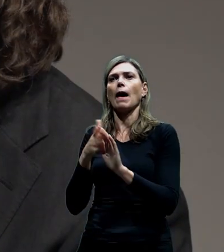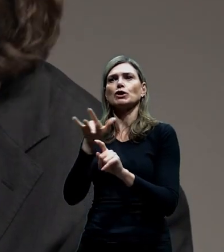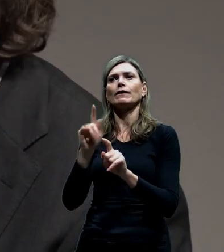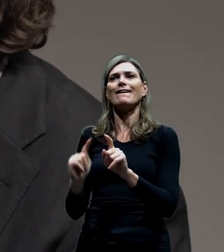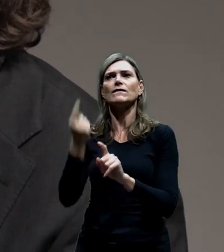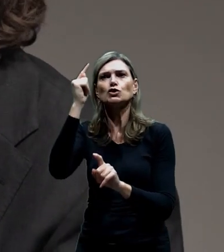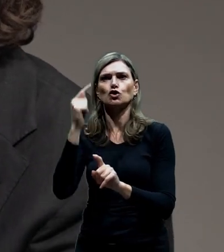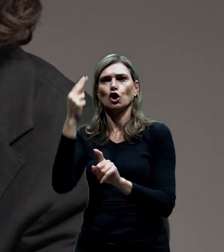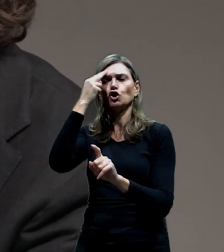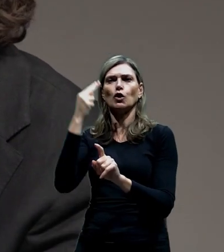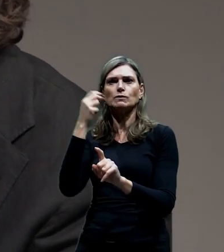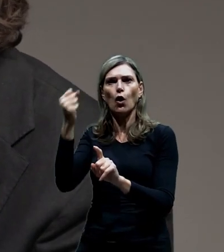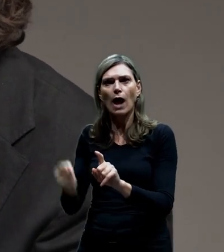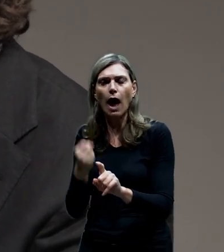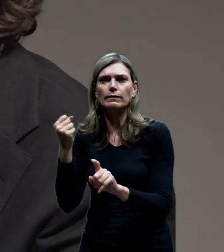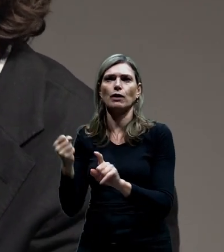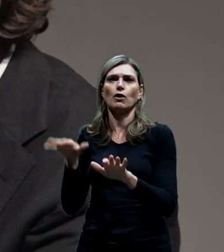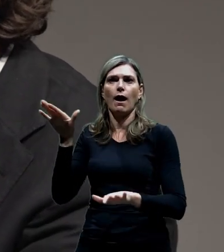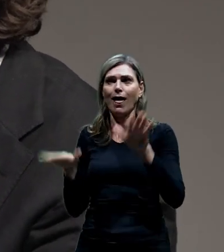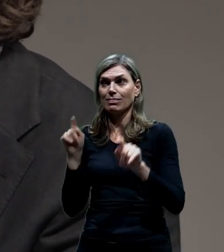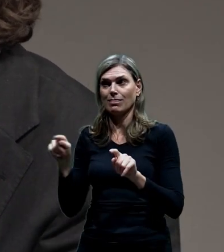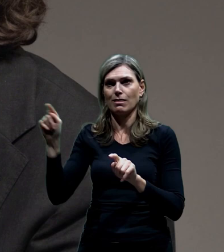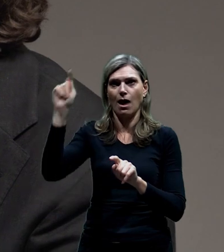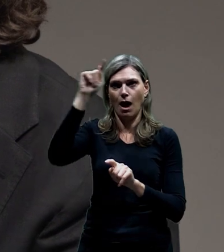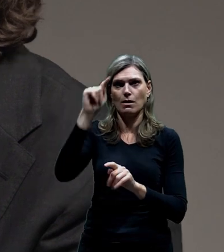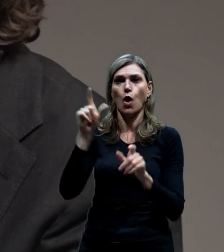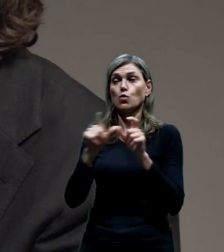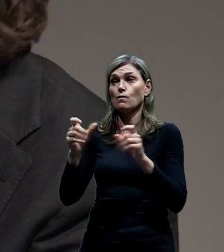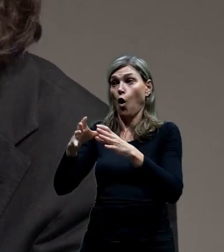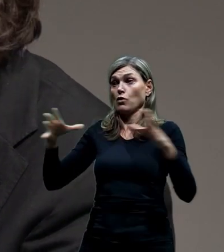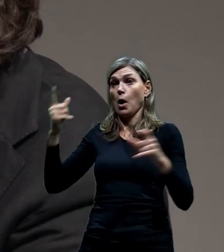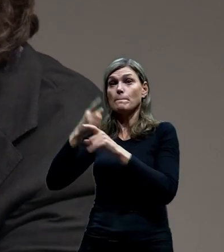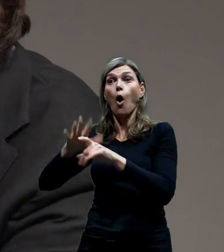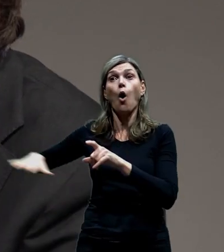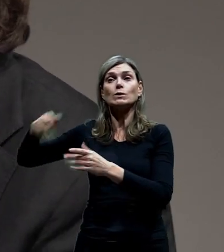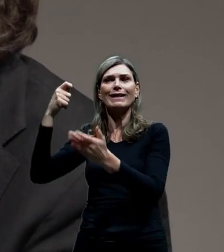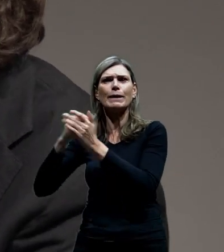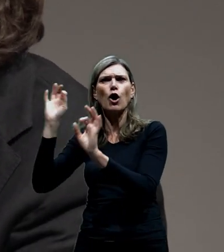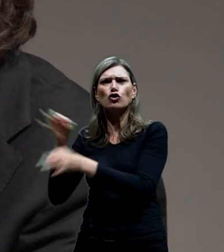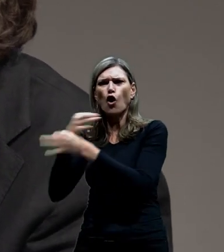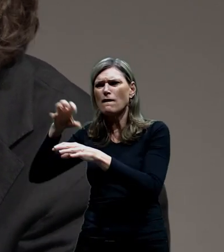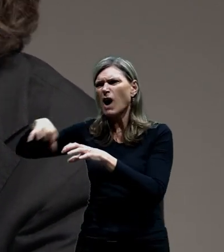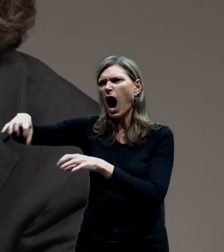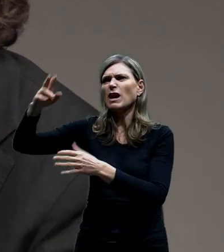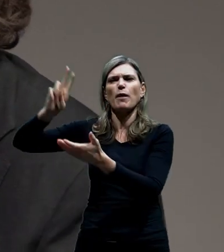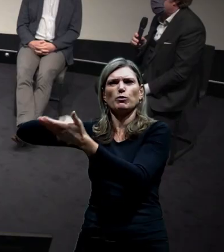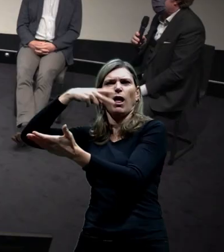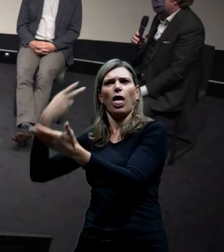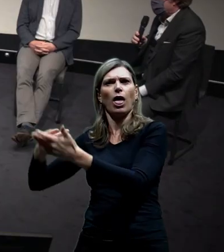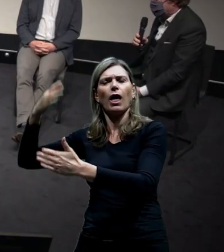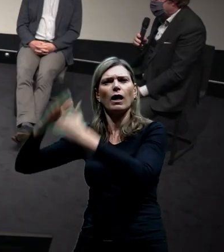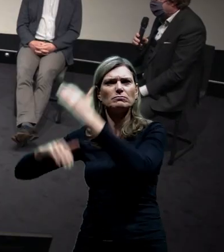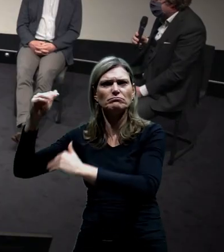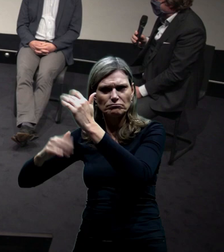Žižkovský nádraží, případně Letňany, protože Brownfield není jenom Brownfield, to jsou prostě nějaký jako přestavbový a rozbojový